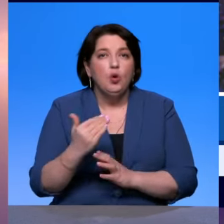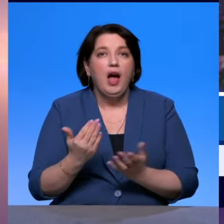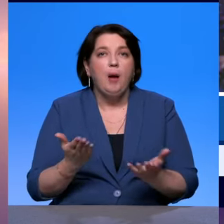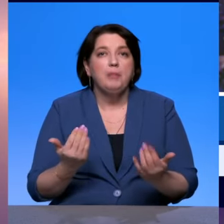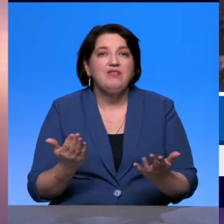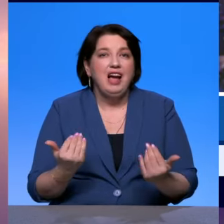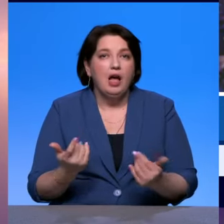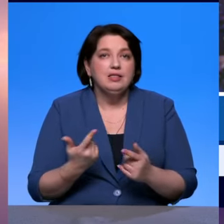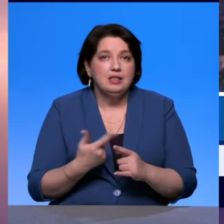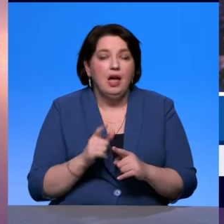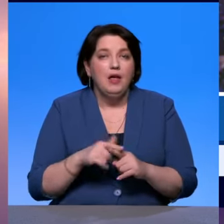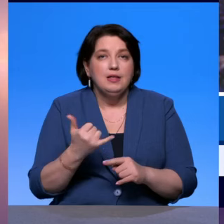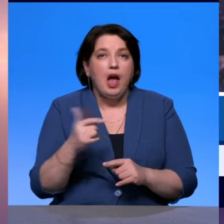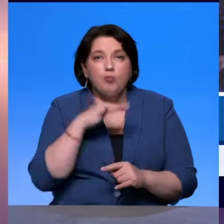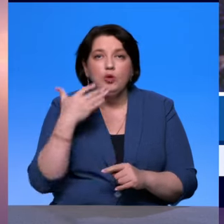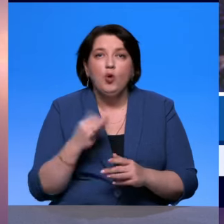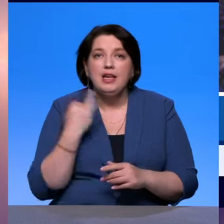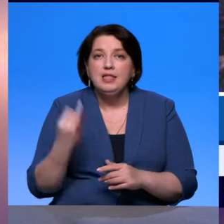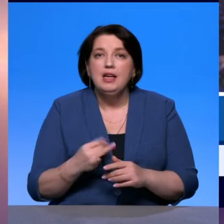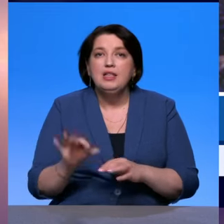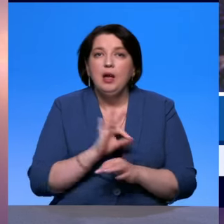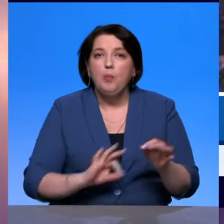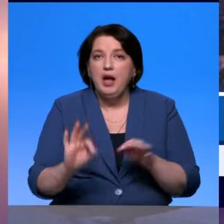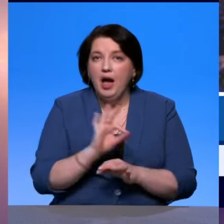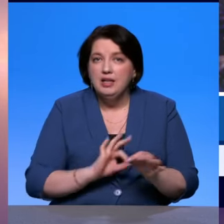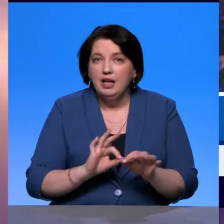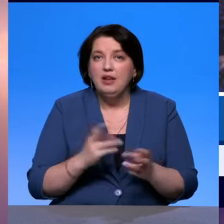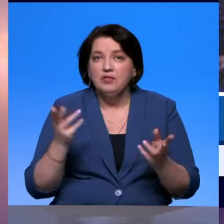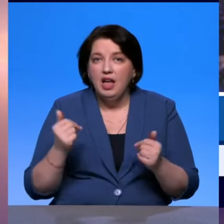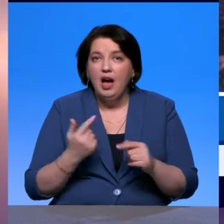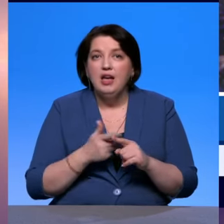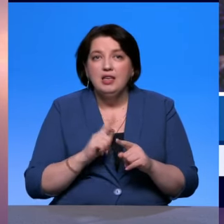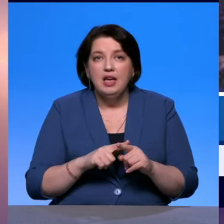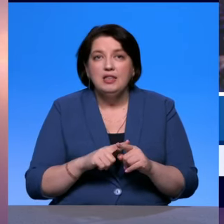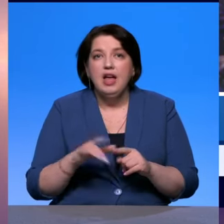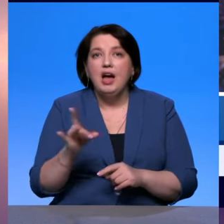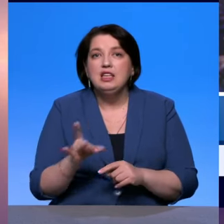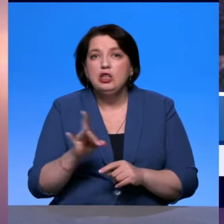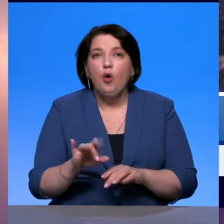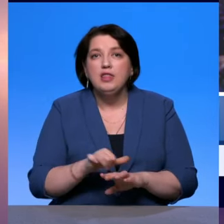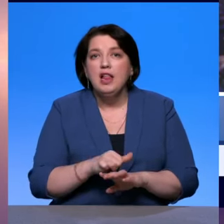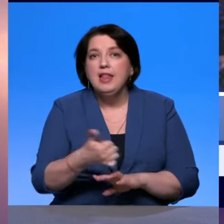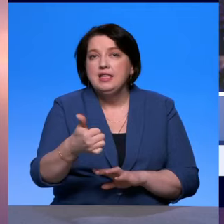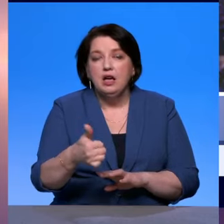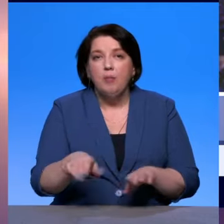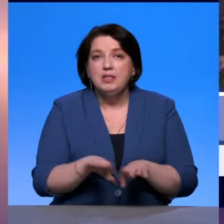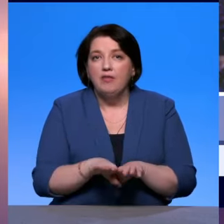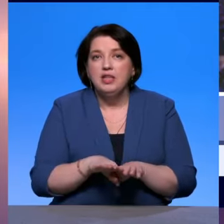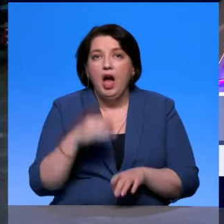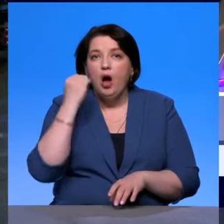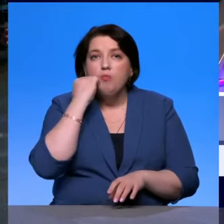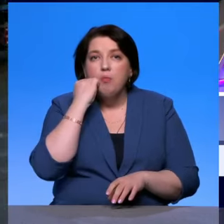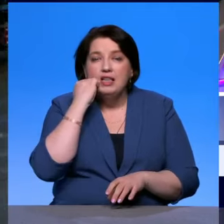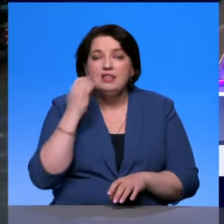инвестиционной. Очень много проектов сейчас интересных. Это правда. Это на самом деле регион один из лидеров в нашей стране. Наряду с Москвой, Петербургом и